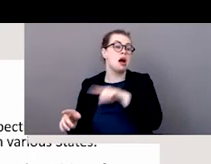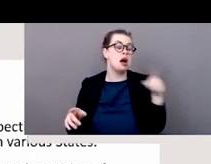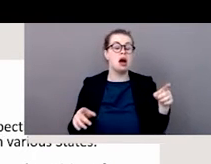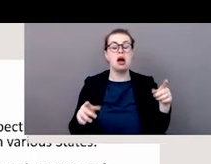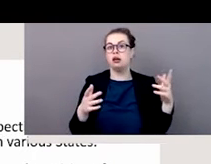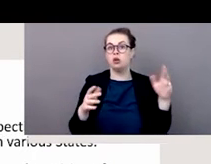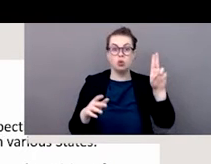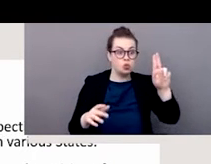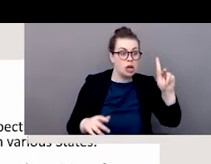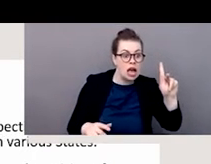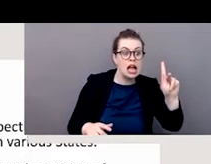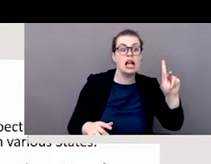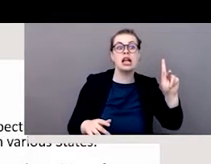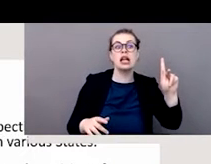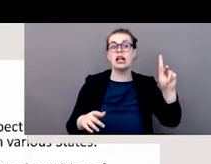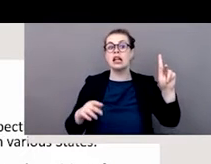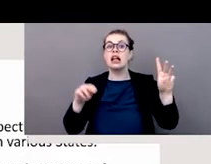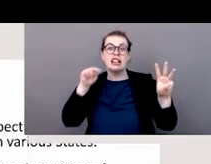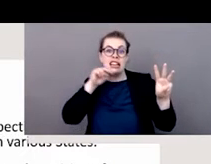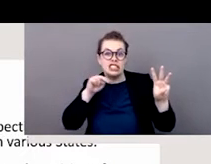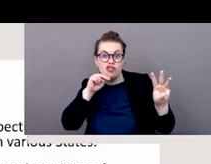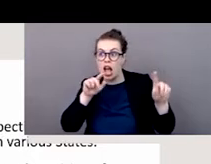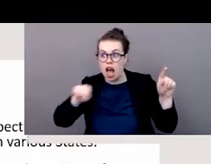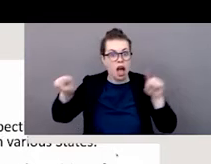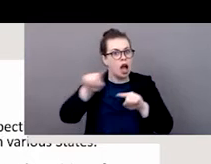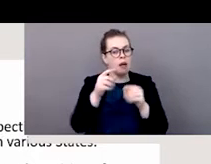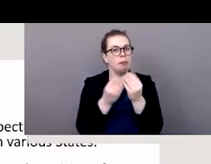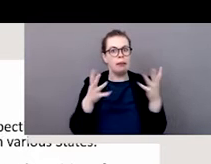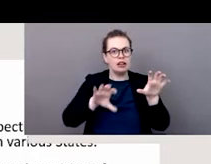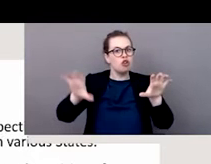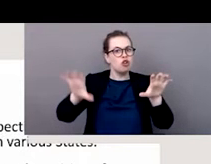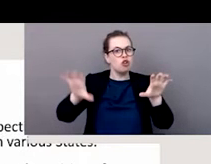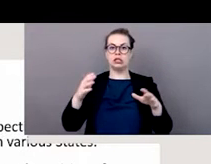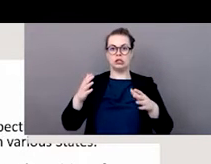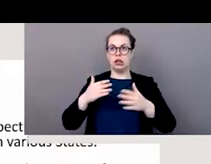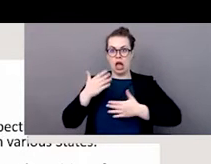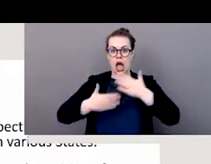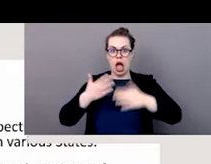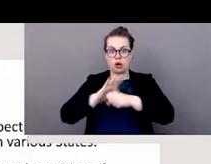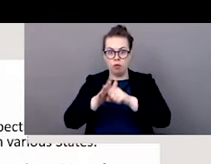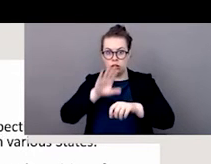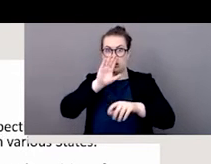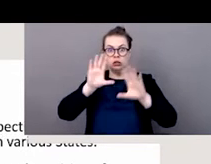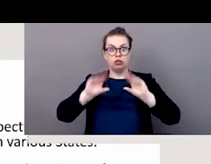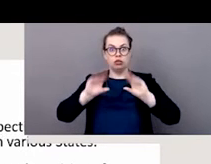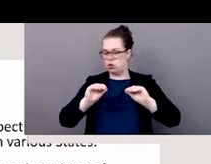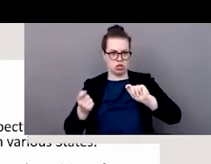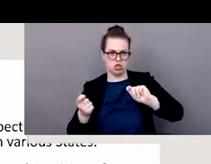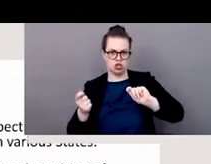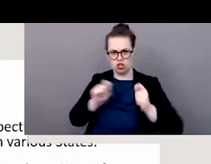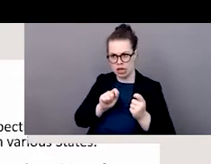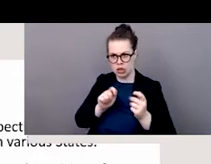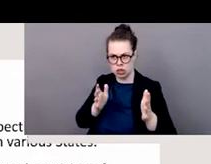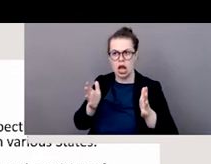aussi, qui sont partis vers quelque chose de cohérent, vers quelque chose d'assez virtuel. Ils semblent être assez positifs en termes de